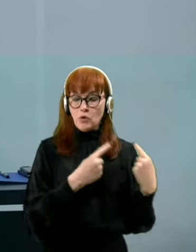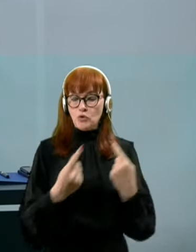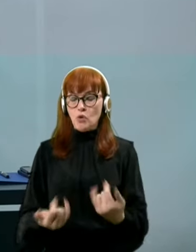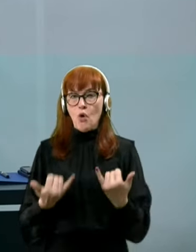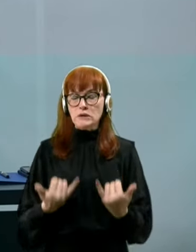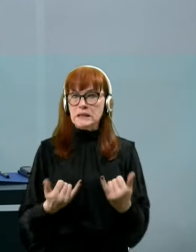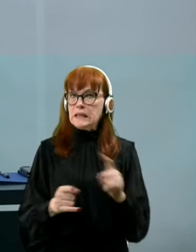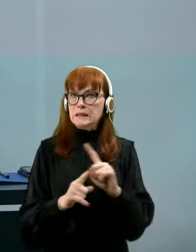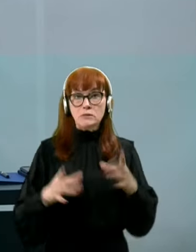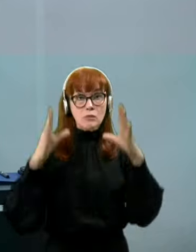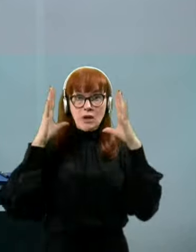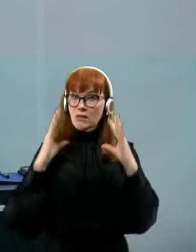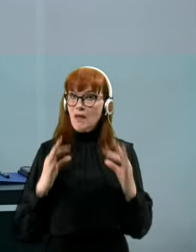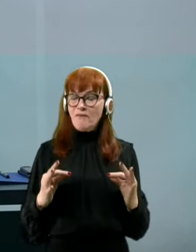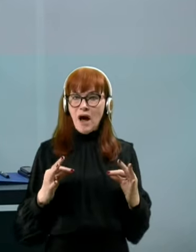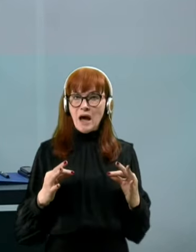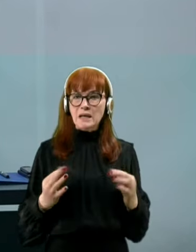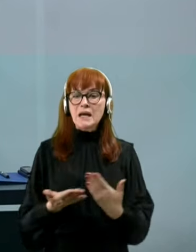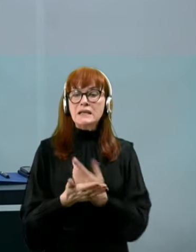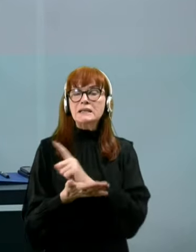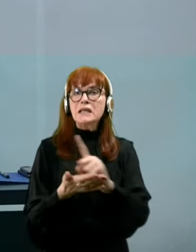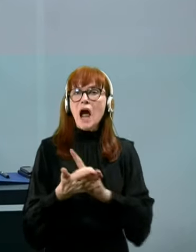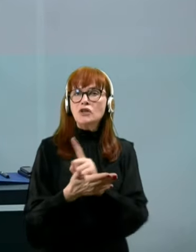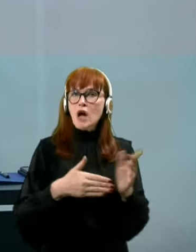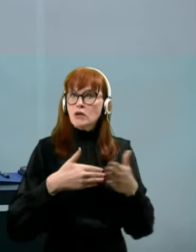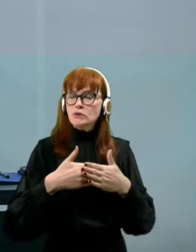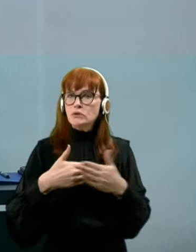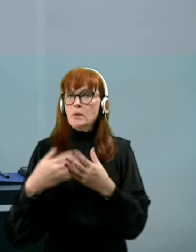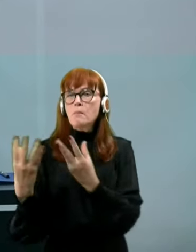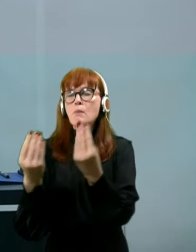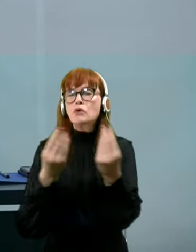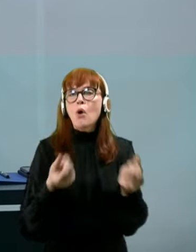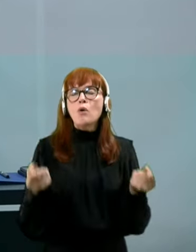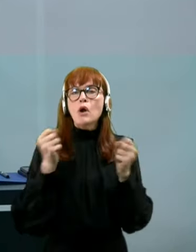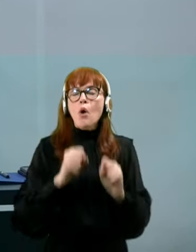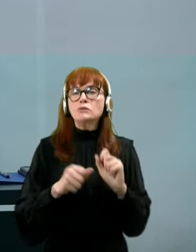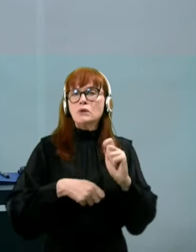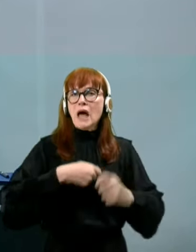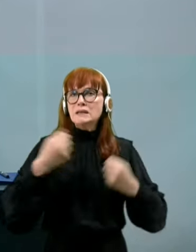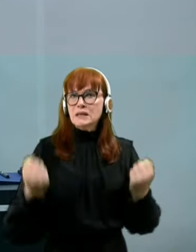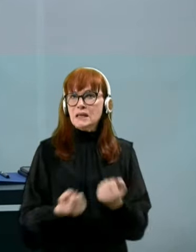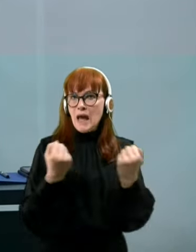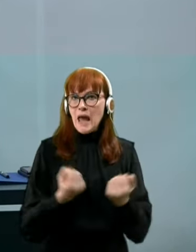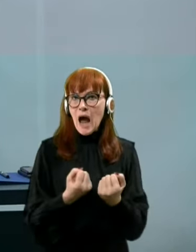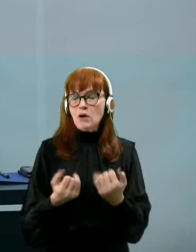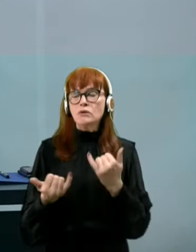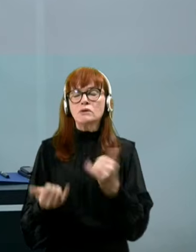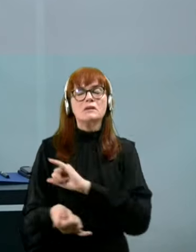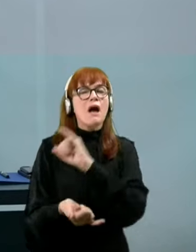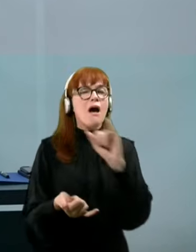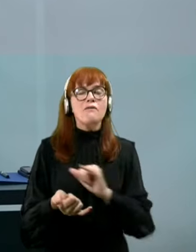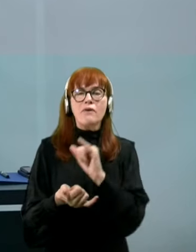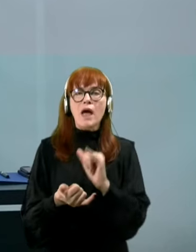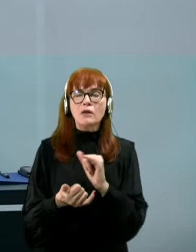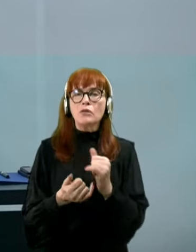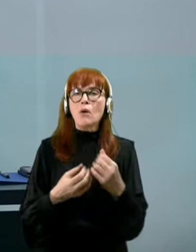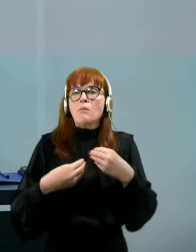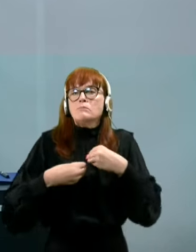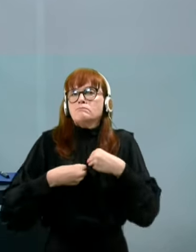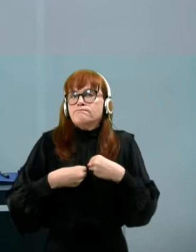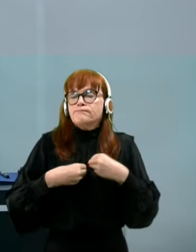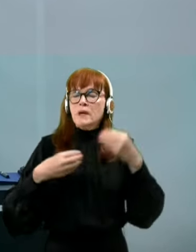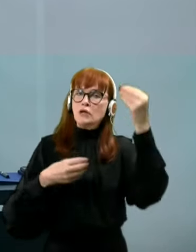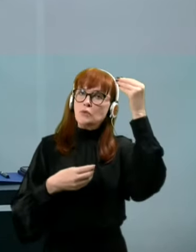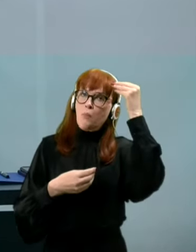nismo bili vajeni in za časno zapiranje pre mnogih gospodarskih dejavnosti, se bodo zavedno vtisnile v spomin